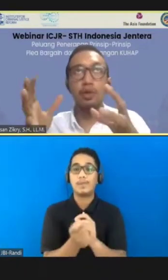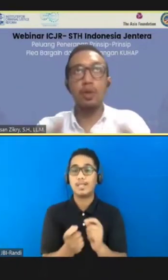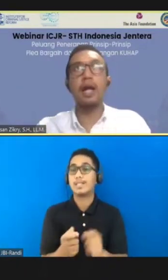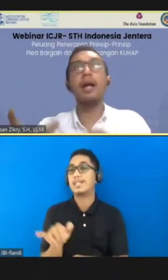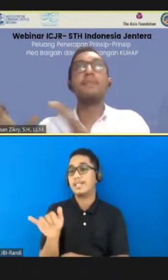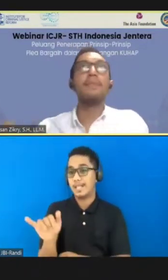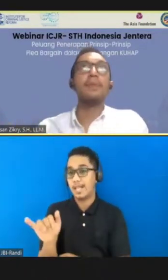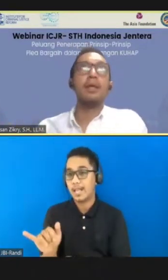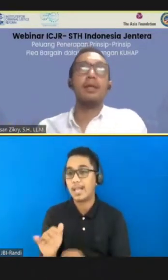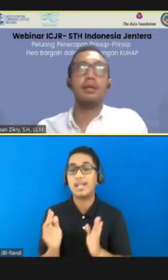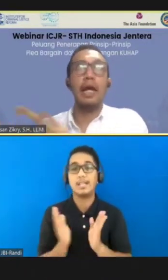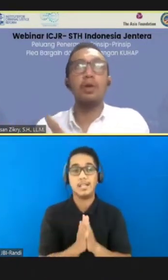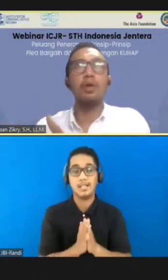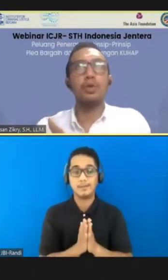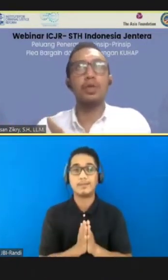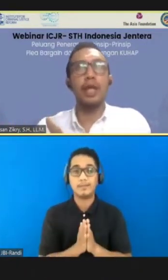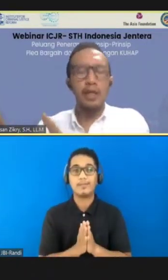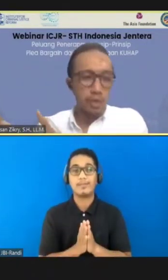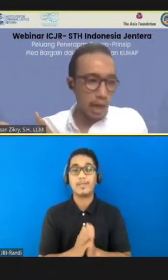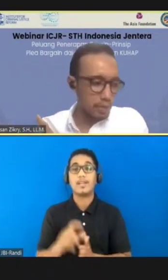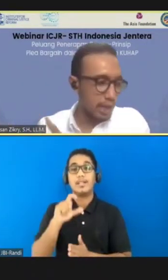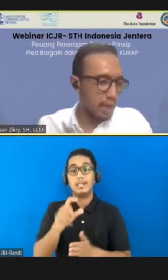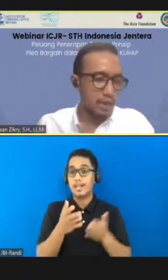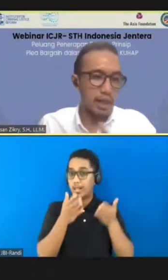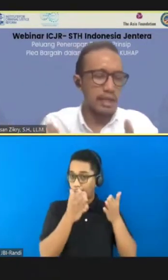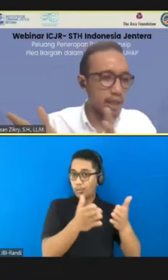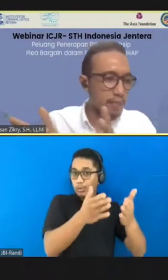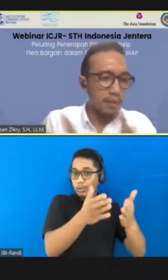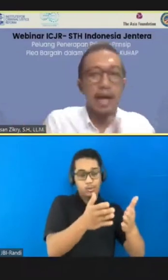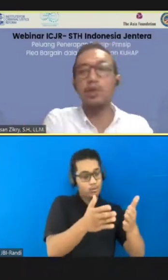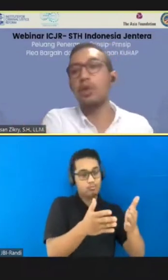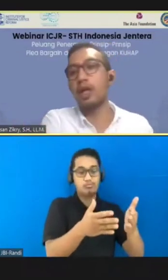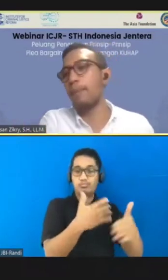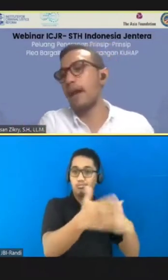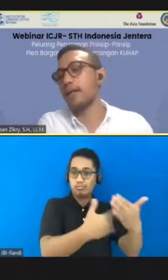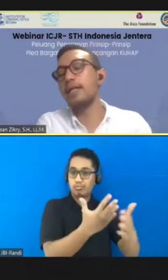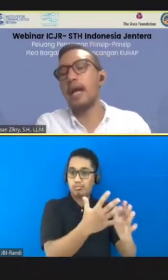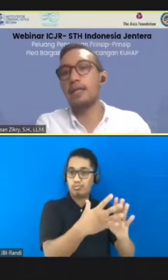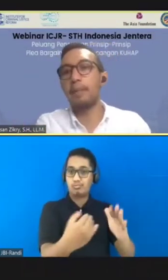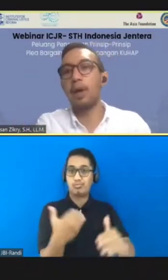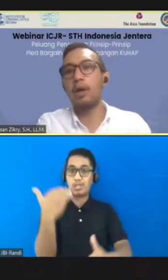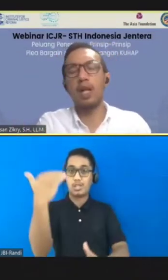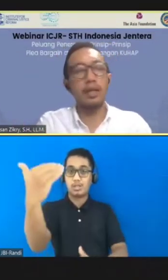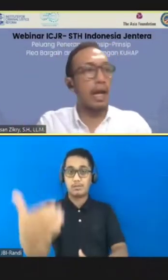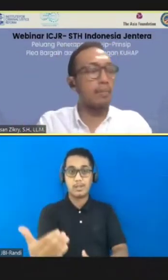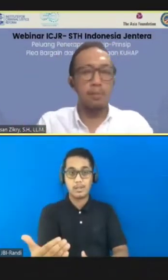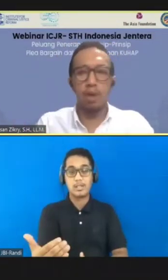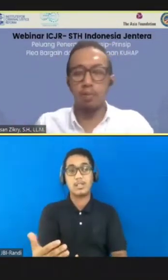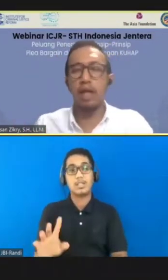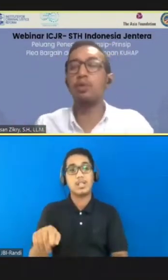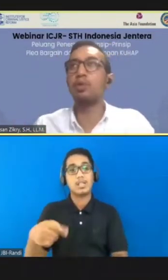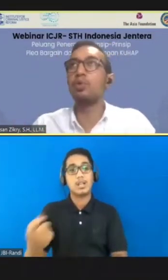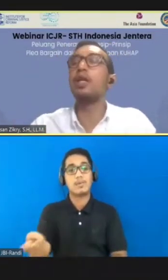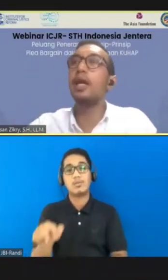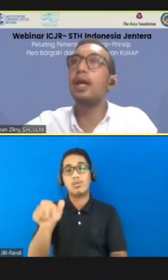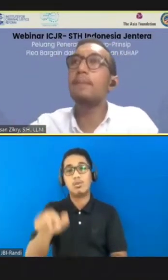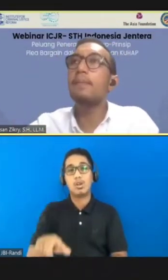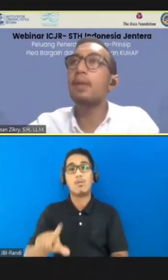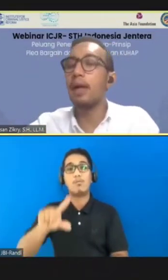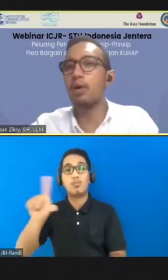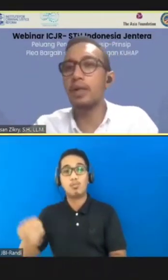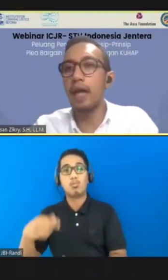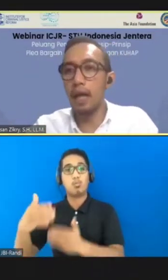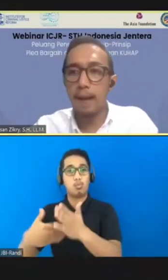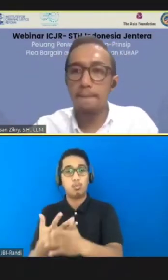Dan juga, jalur khususnya ini juga harus diakselerasi lebih maju ke depan. Jadi, jangan sampai orang sudah ditahan berbulan-bulan, ujung-ujungnya dia